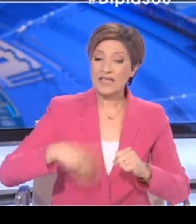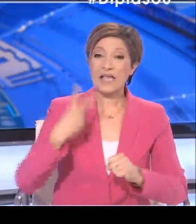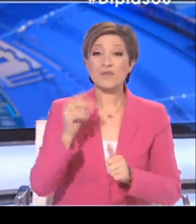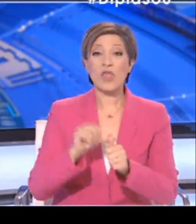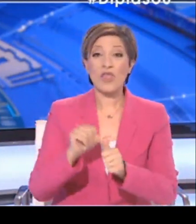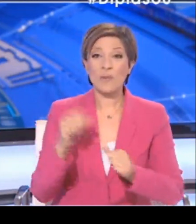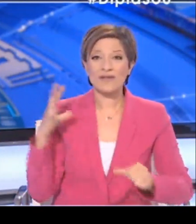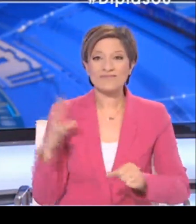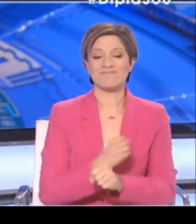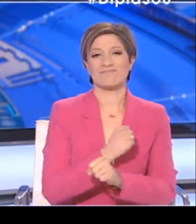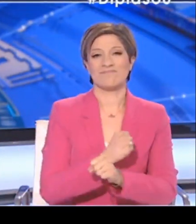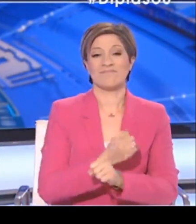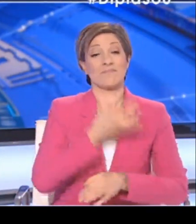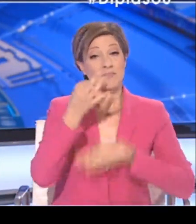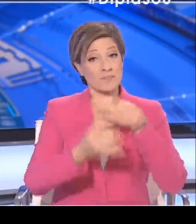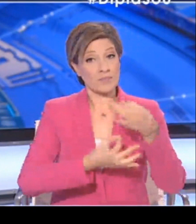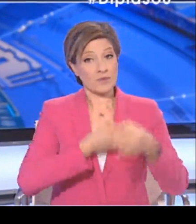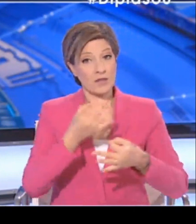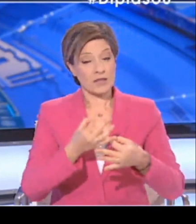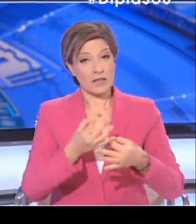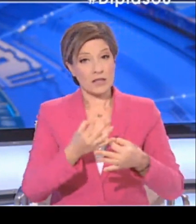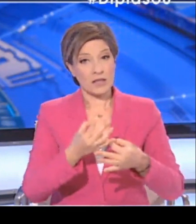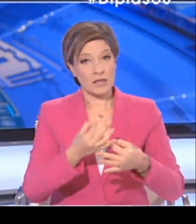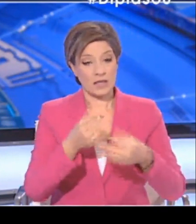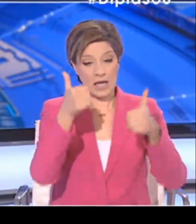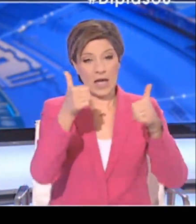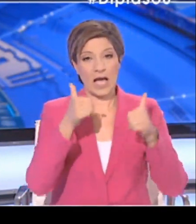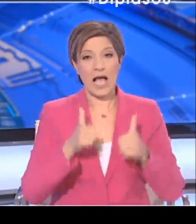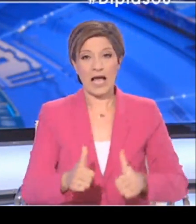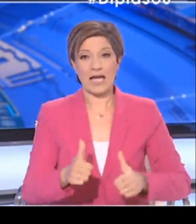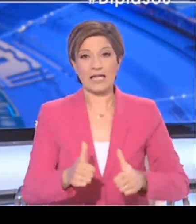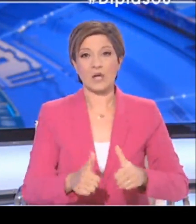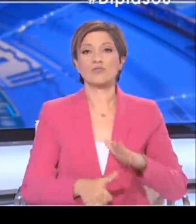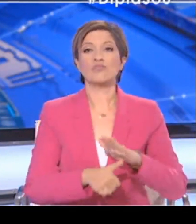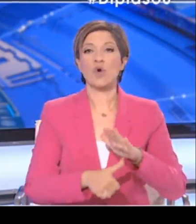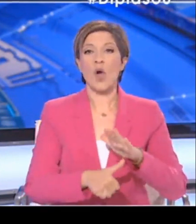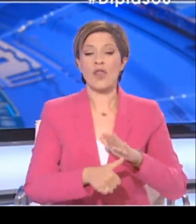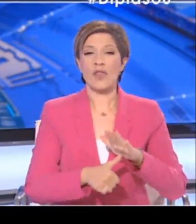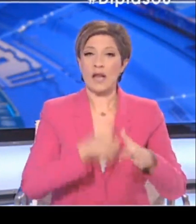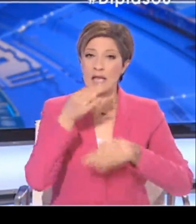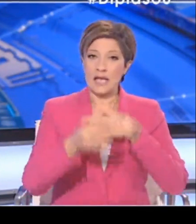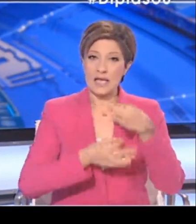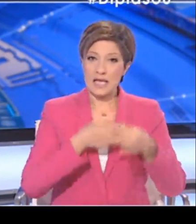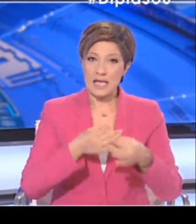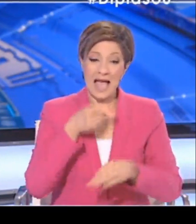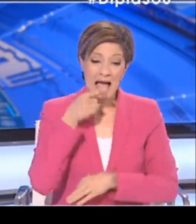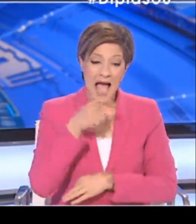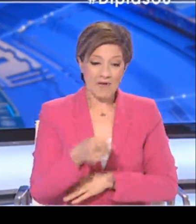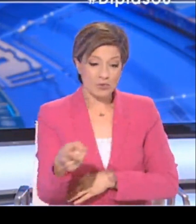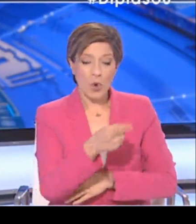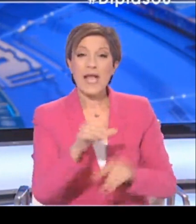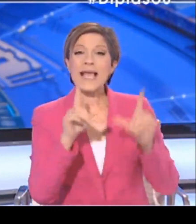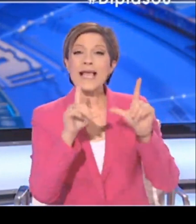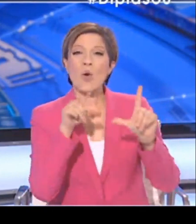μήνες. Όπως έχει ήδη ανακοινωθεί από την Προεδρία της Δημοκρατίας, η εξαίρετη επιδημονική